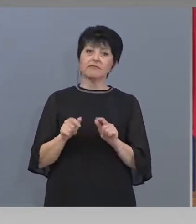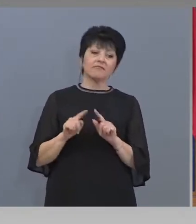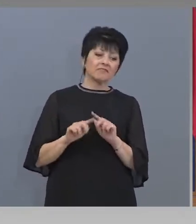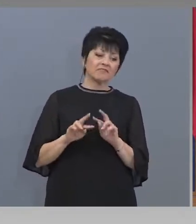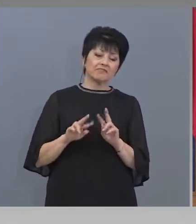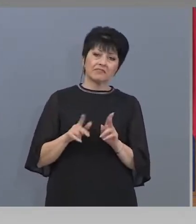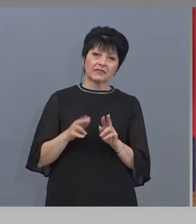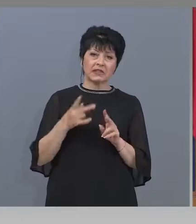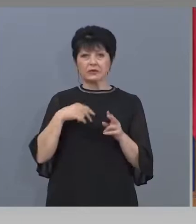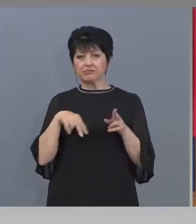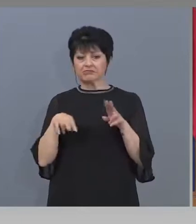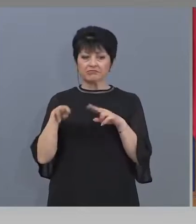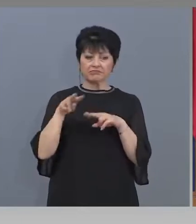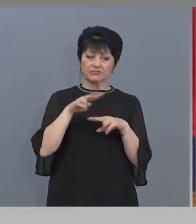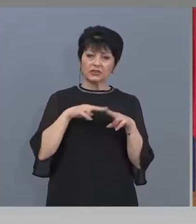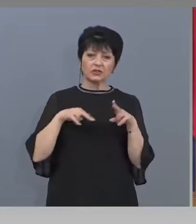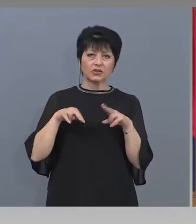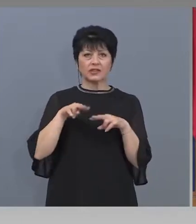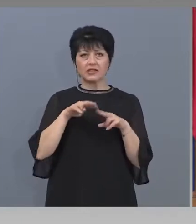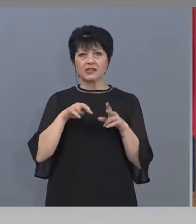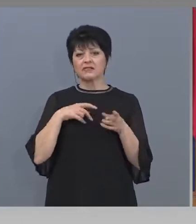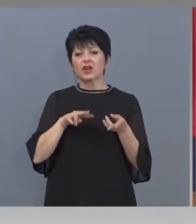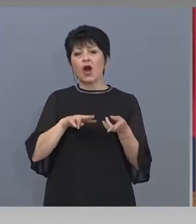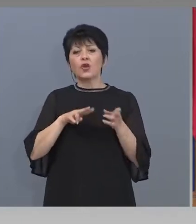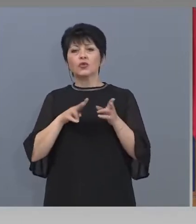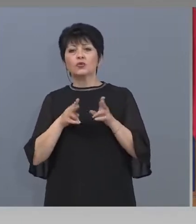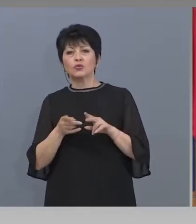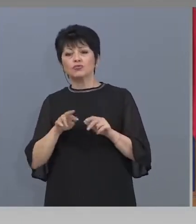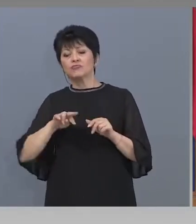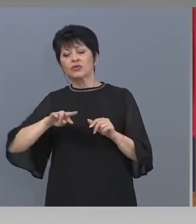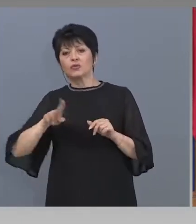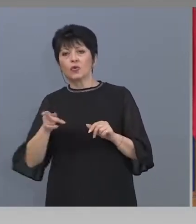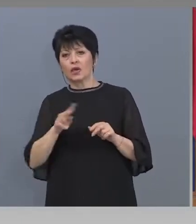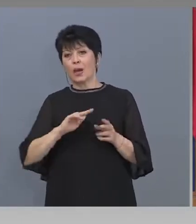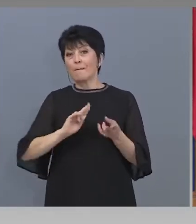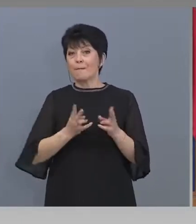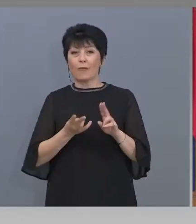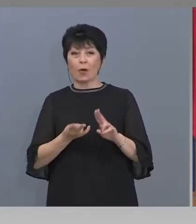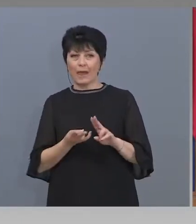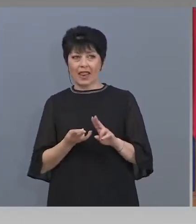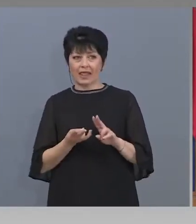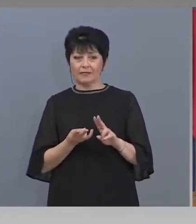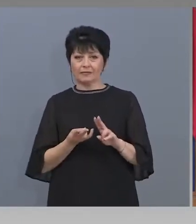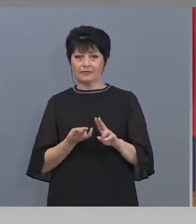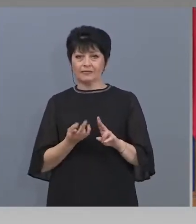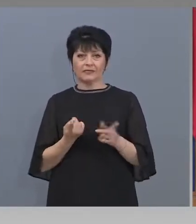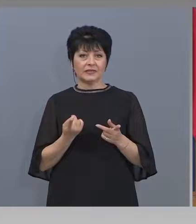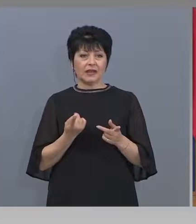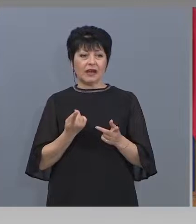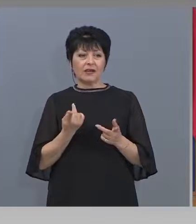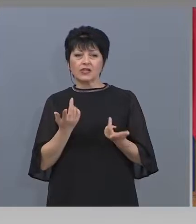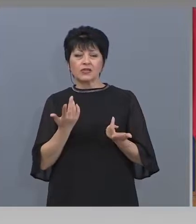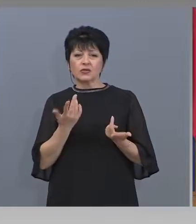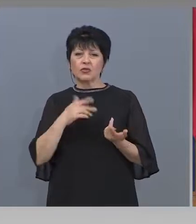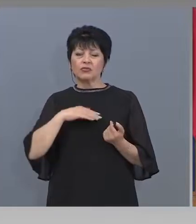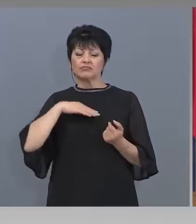други промени в тези критерии, тъй като се оказа, че доста артисти